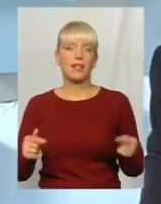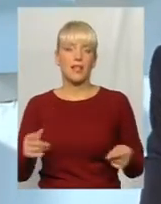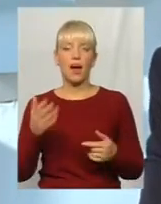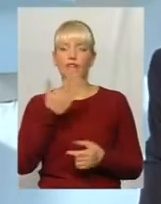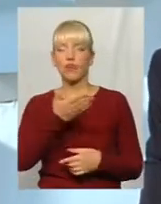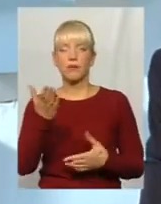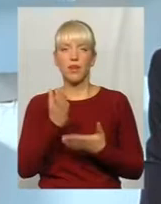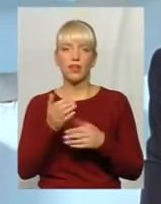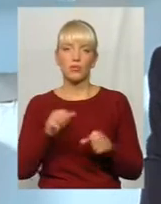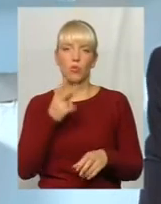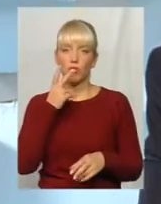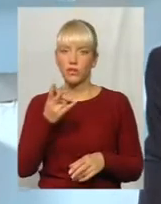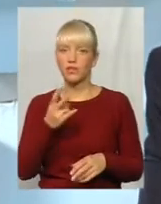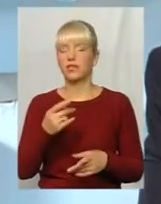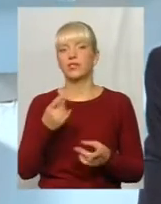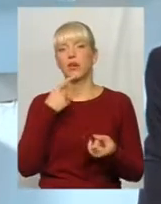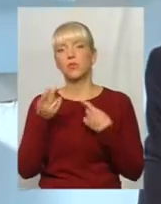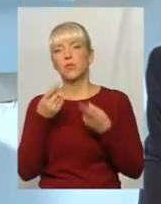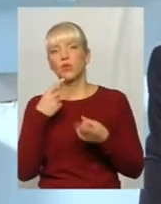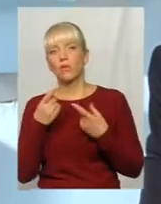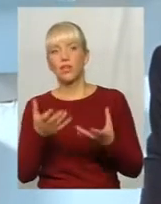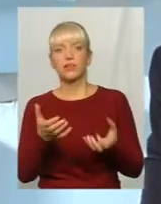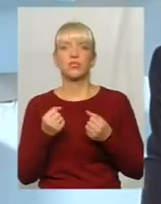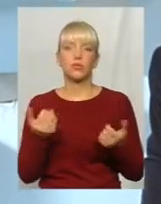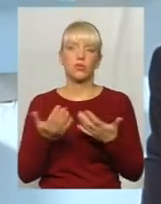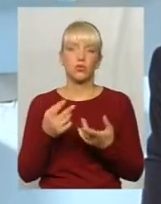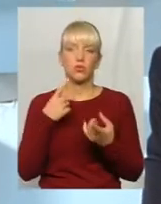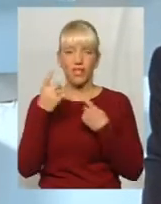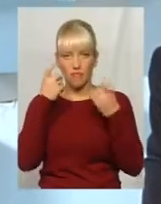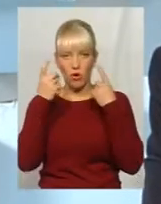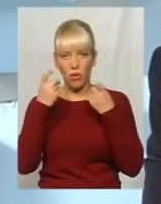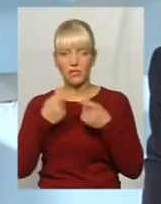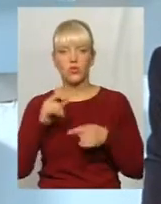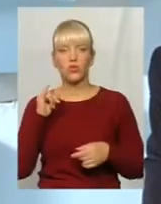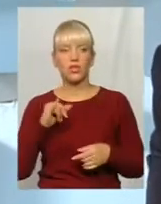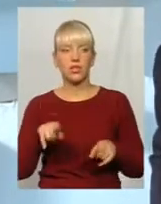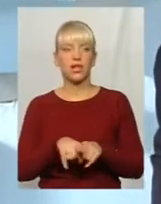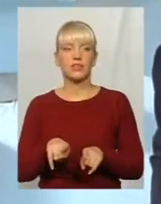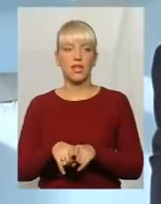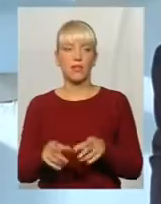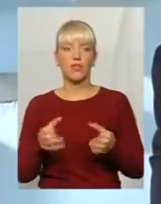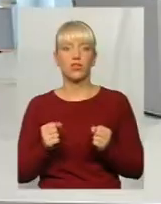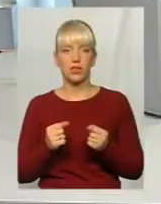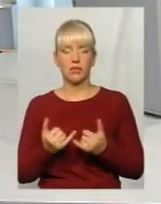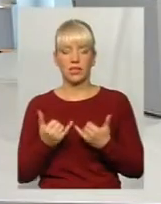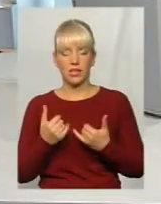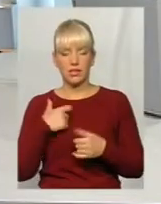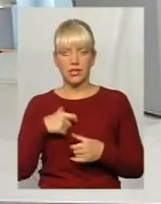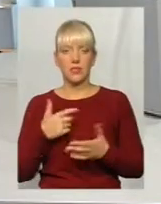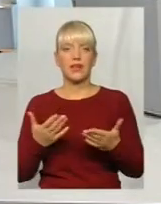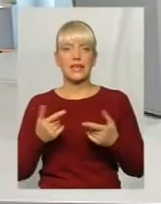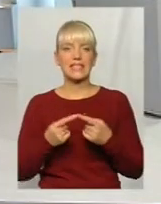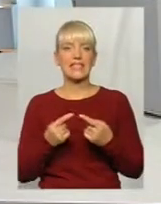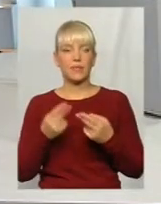поспілкуватися, отримати якусь інформацію. І так само, скажімо так, отримали для себе певні інструкції, як